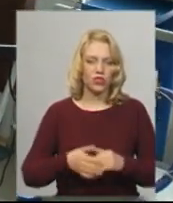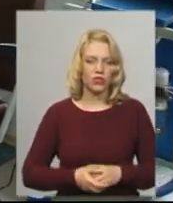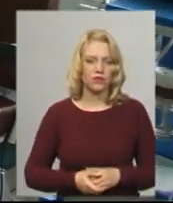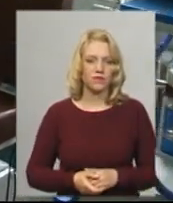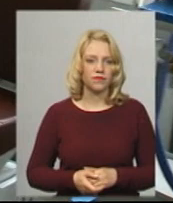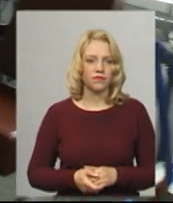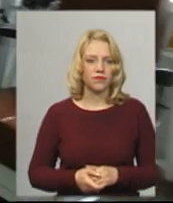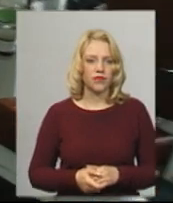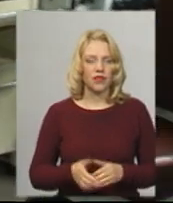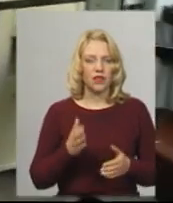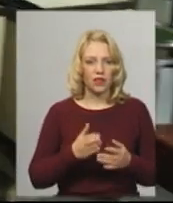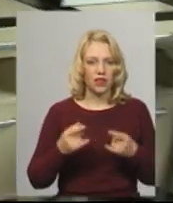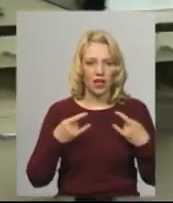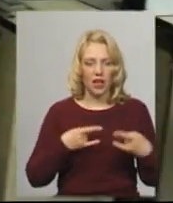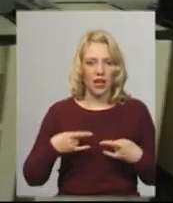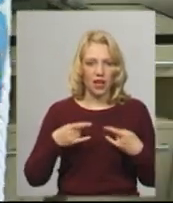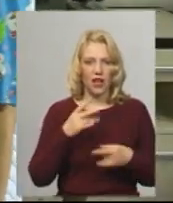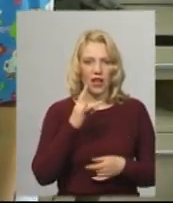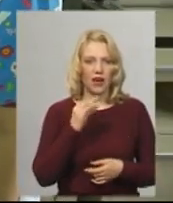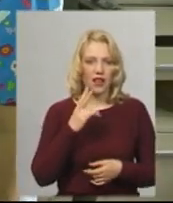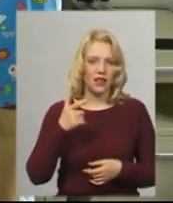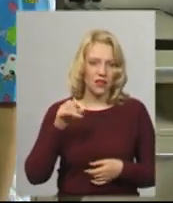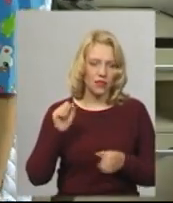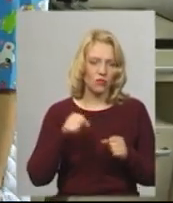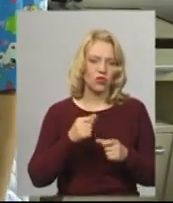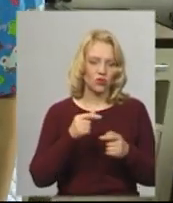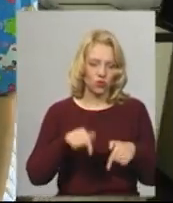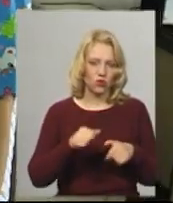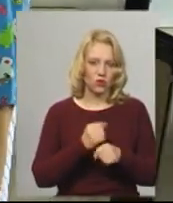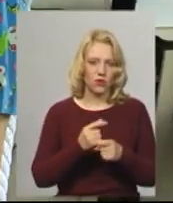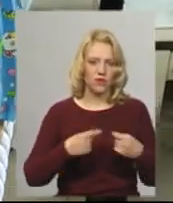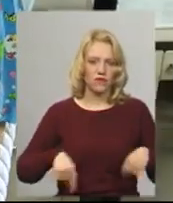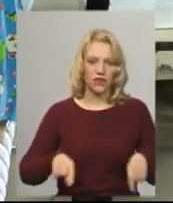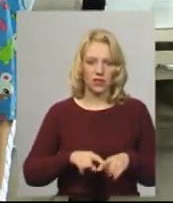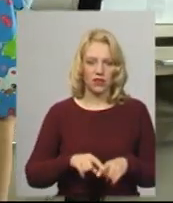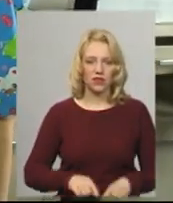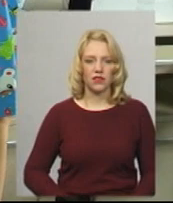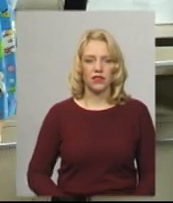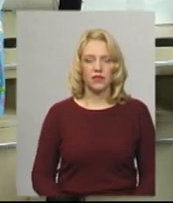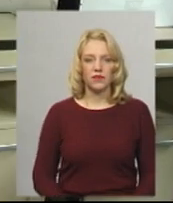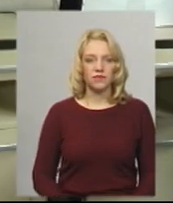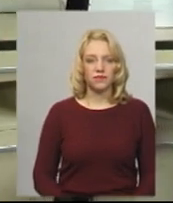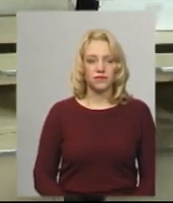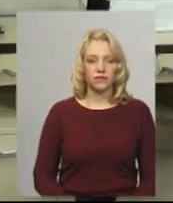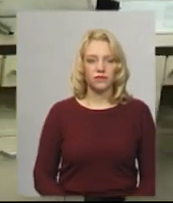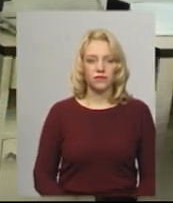є рентгеновські установки, тут же ми можемо у відділенні робити рентгеновські снімки,